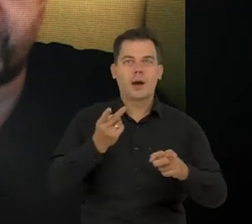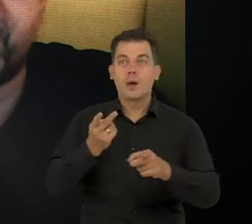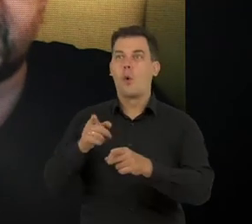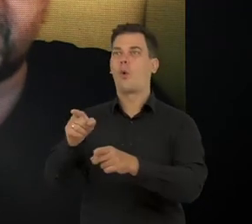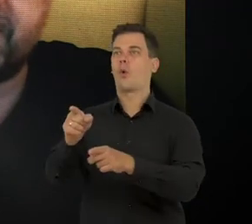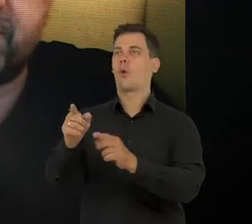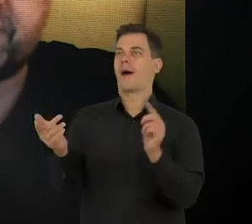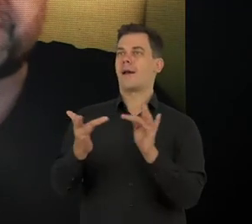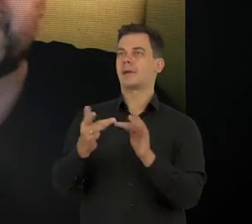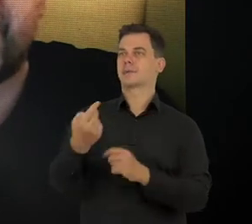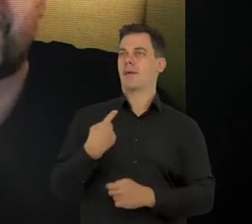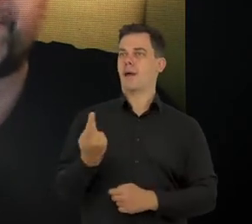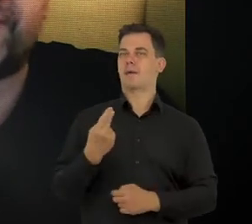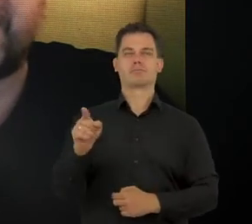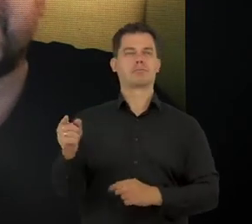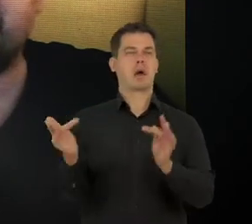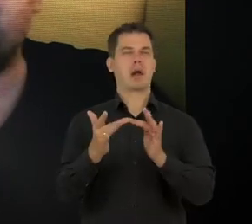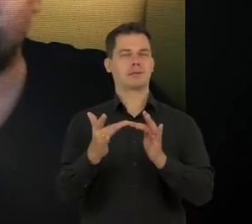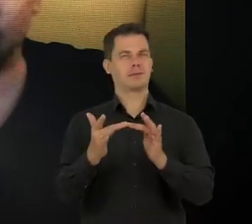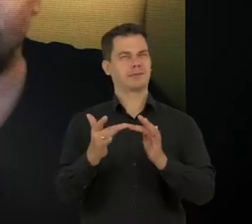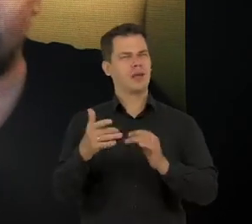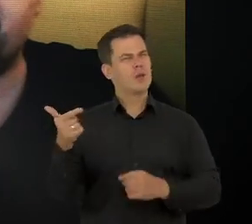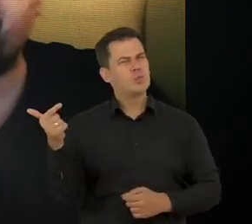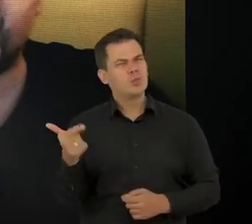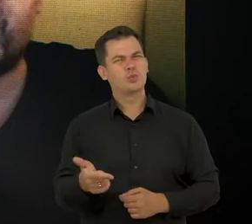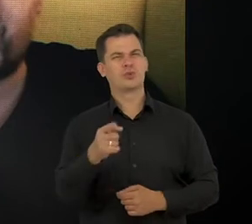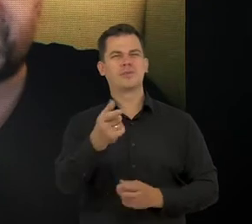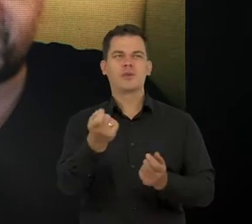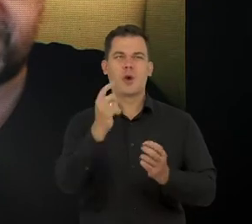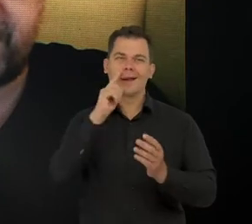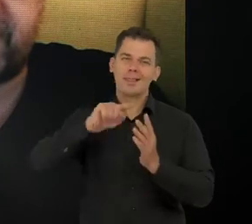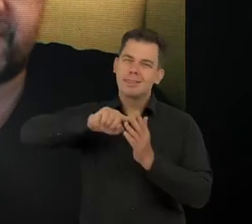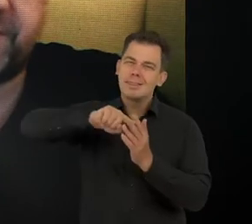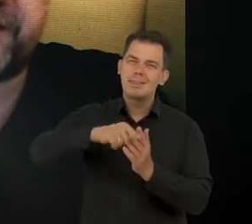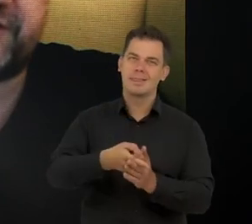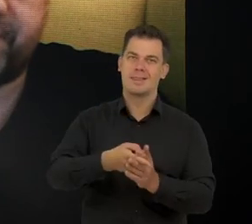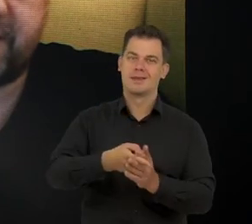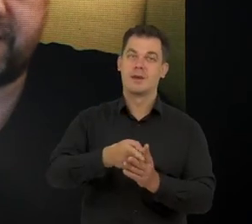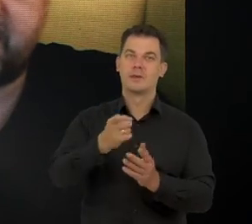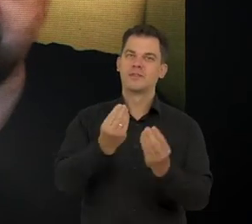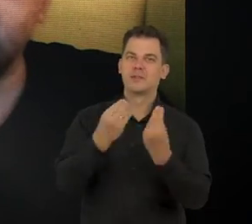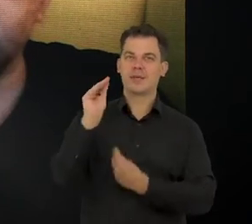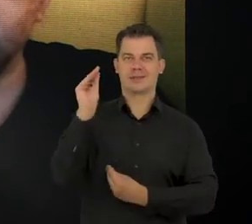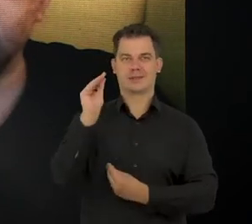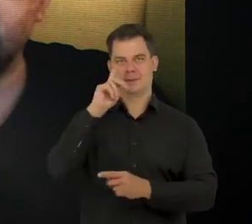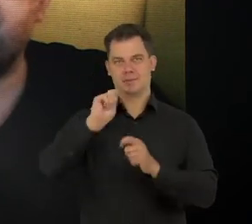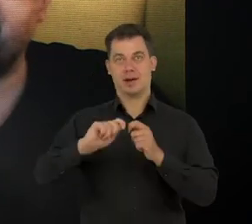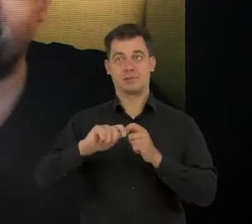niepokojów. Musimy mieć pewien rodzaj osobowości, który sprawi, że jesteśmy bardziej podatni na